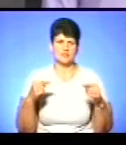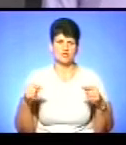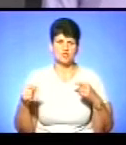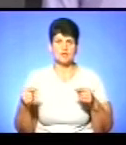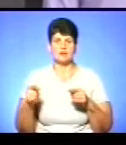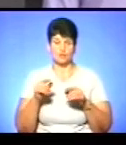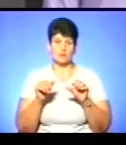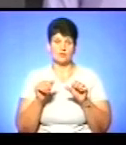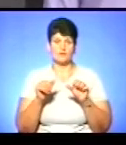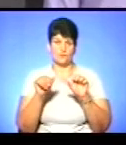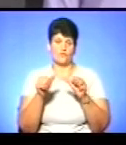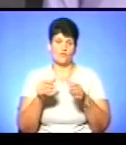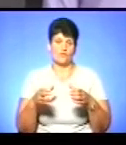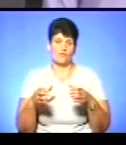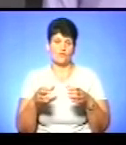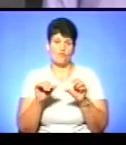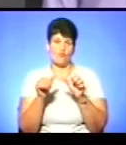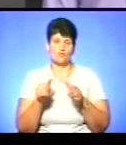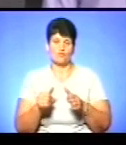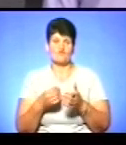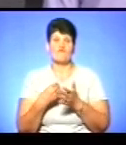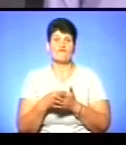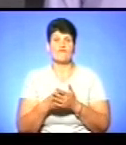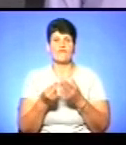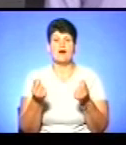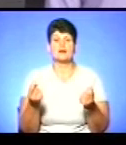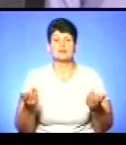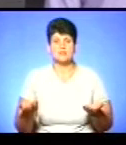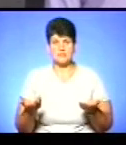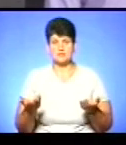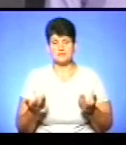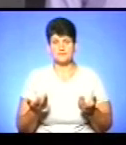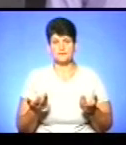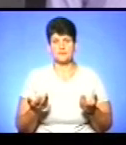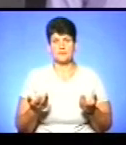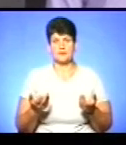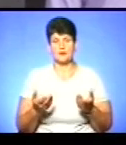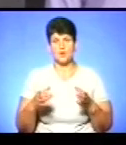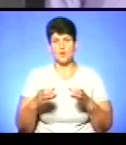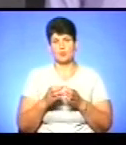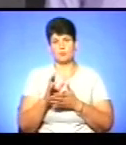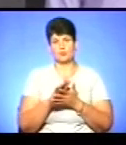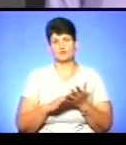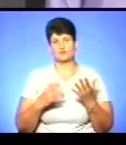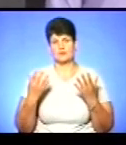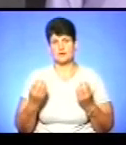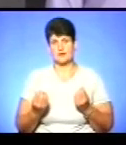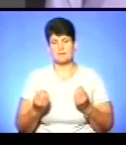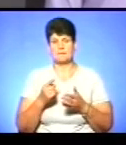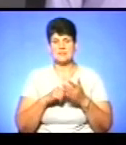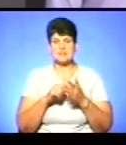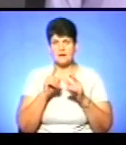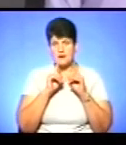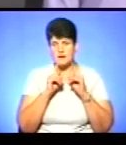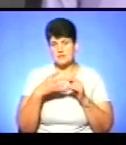тоді формується, скажімо, вартість самої групи продовженого дня. Війська рада,